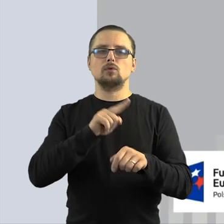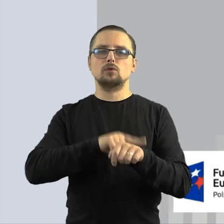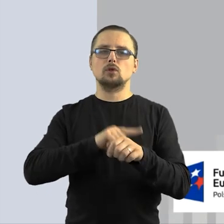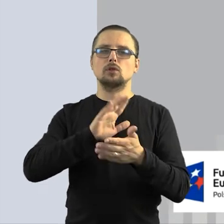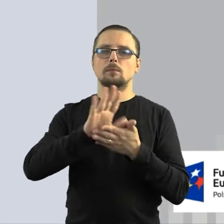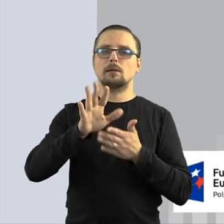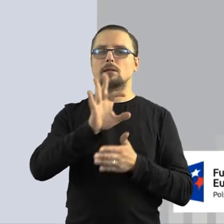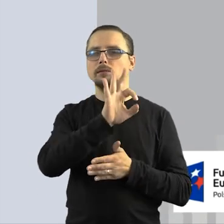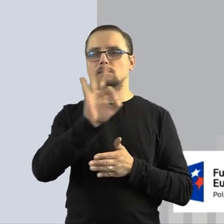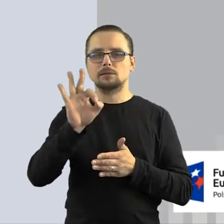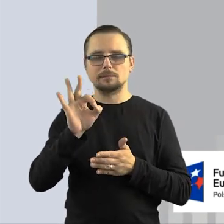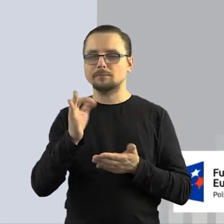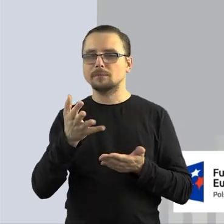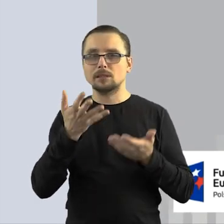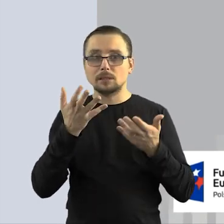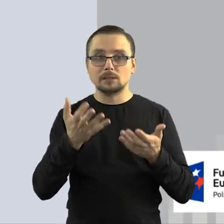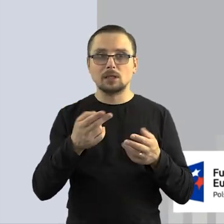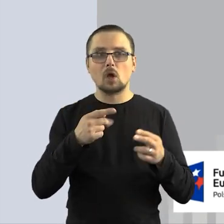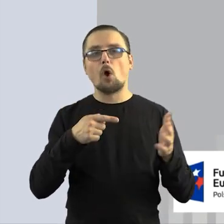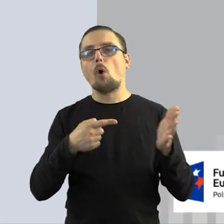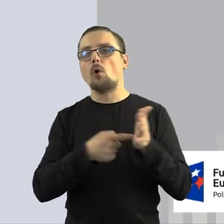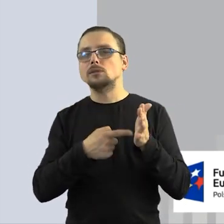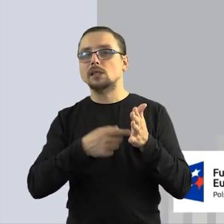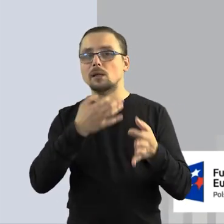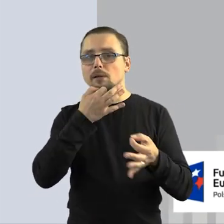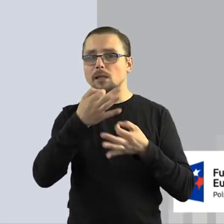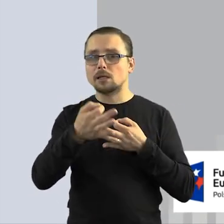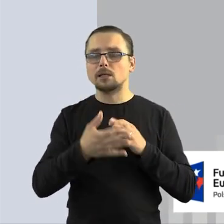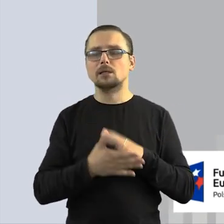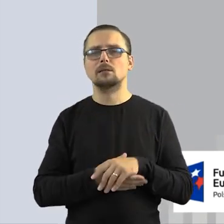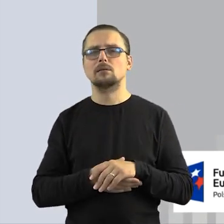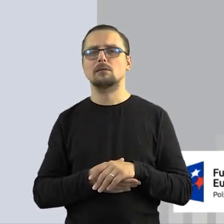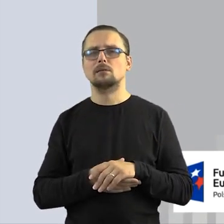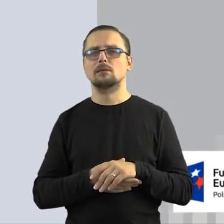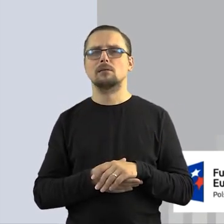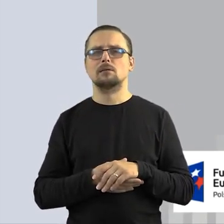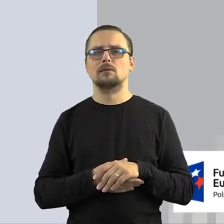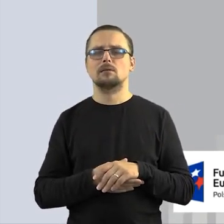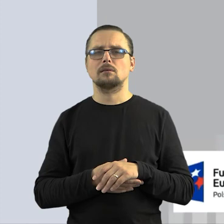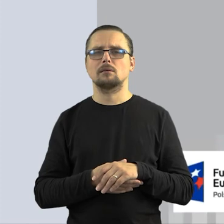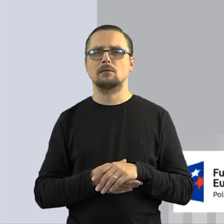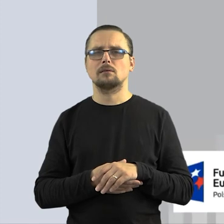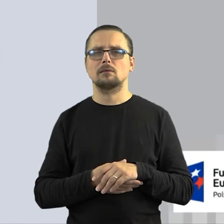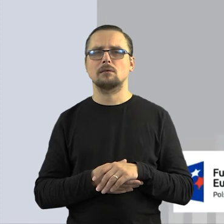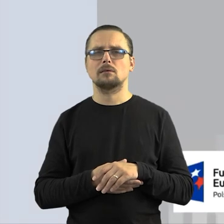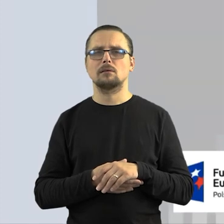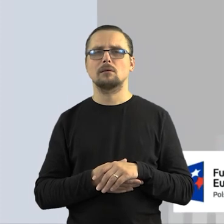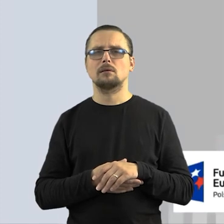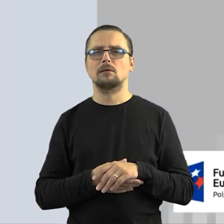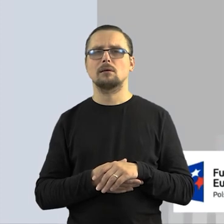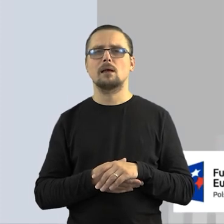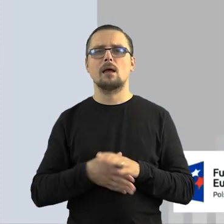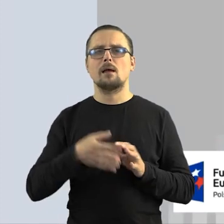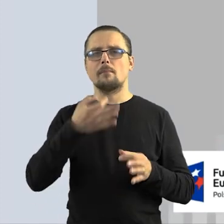Myślę, Natalia, bo tak wybiła pierwsza, więc nie wiem, czy masz ochotę jeszcze na jedno ostatnie takie kończące pytanie.